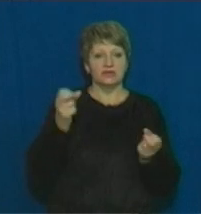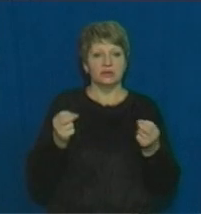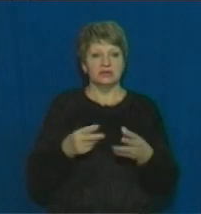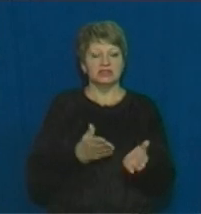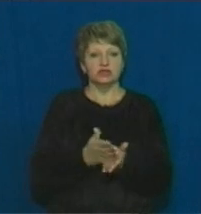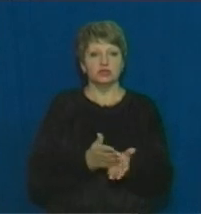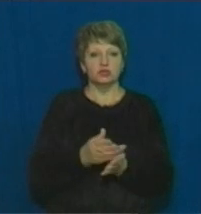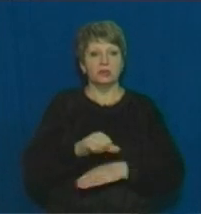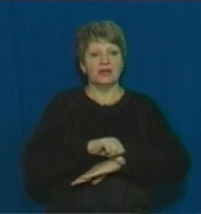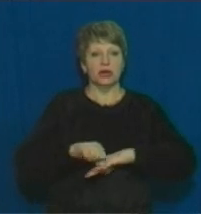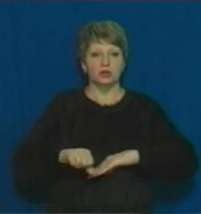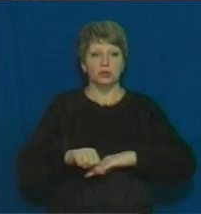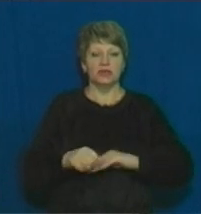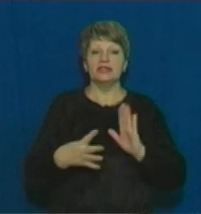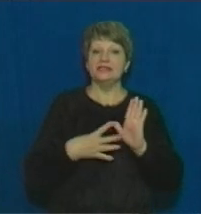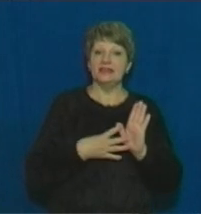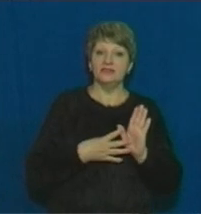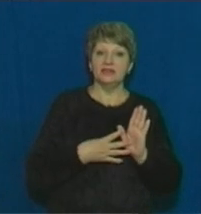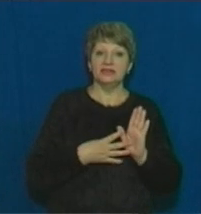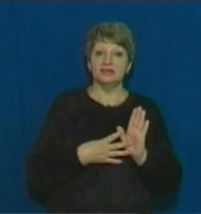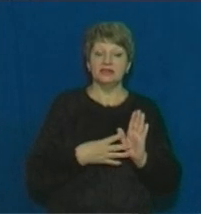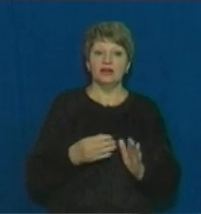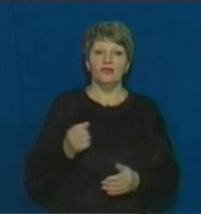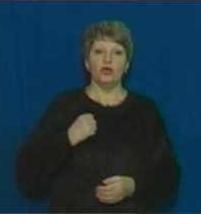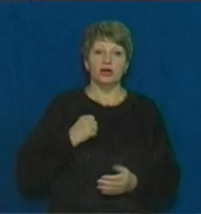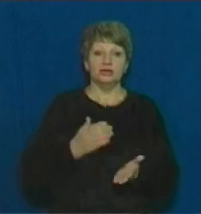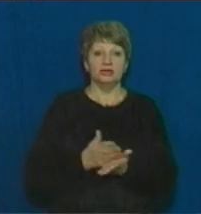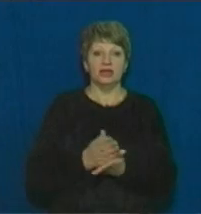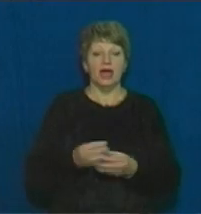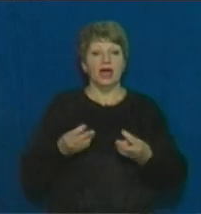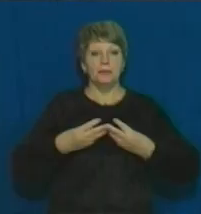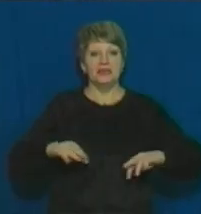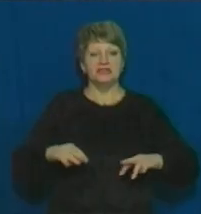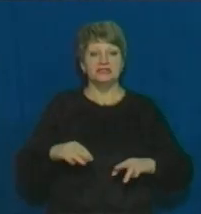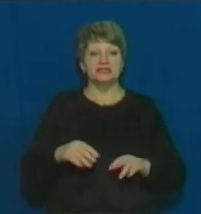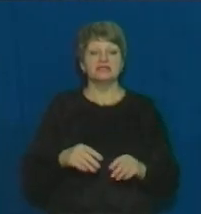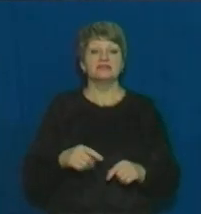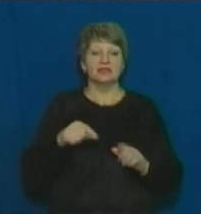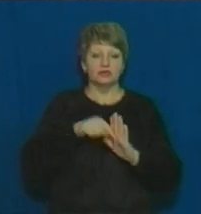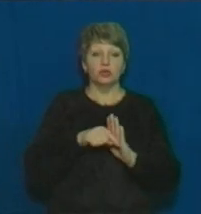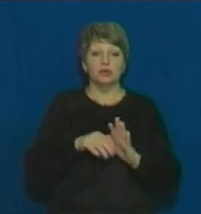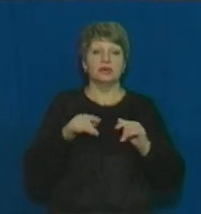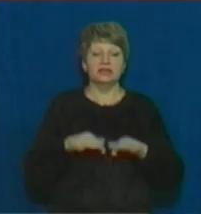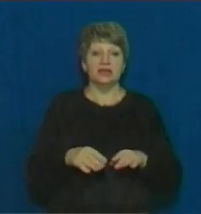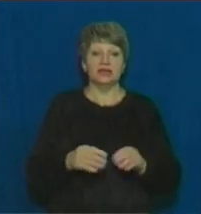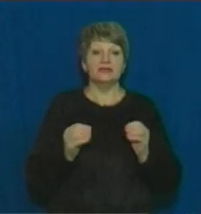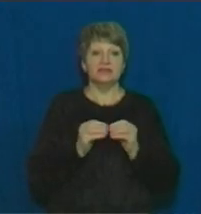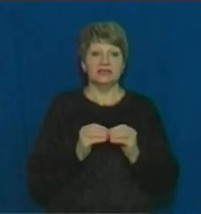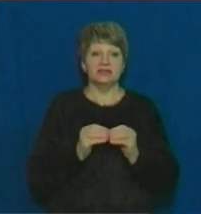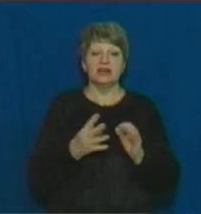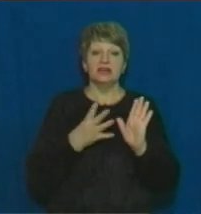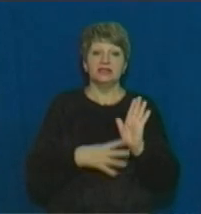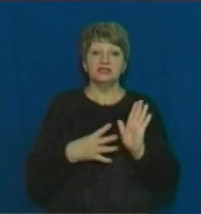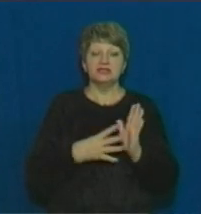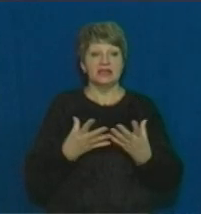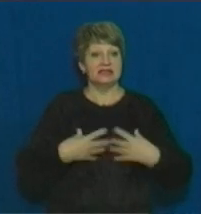прикордонна служба – 9 військовослужбовців, Міністерство внутрішніх справ – 10, добровольчі батальйони – 7. 99